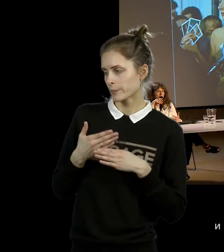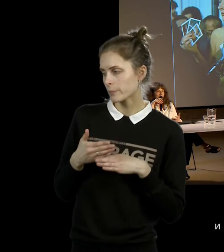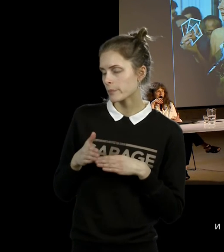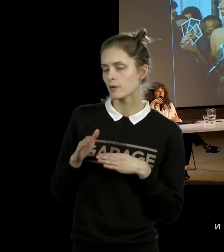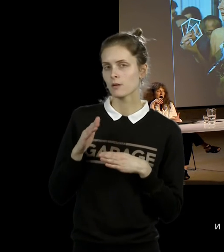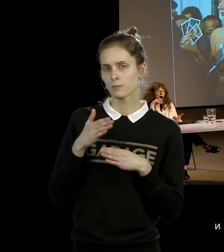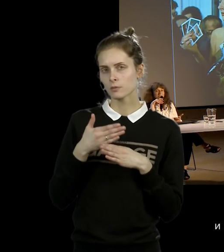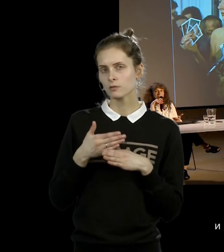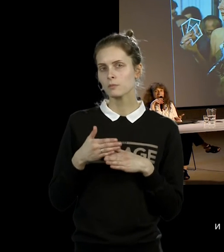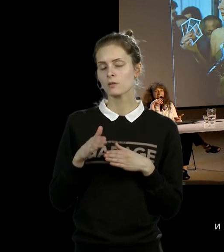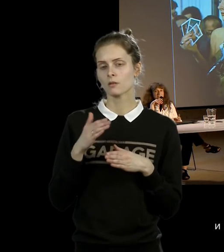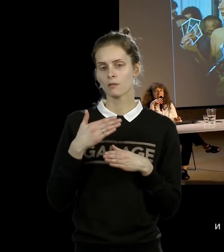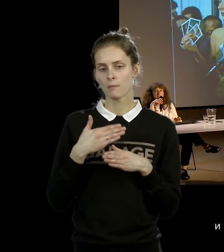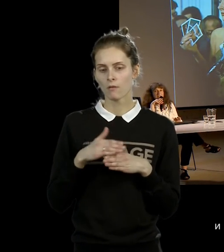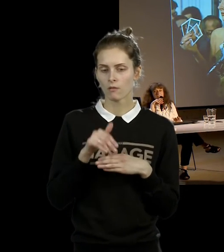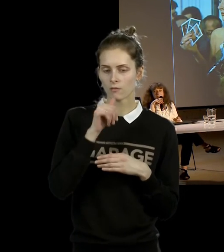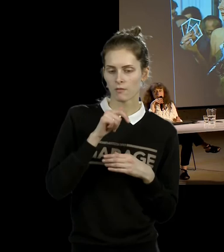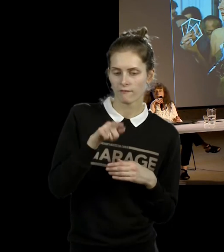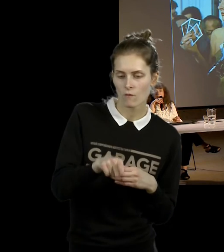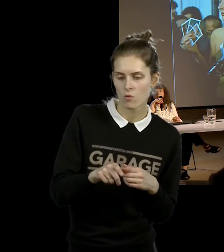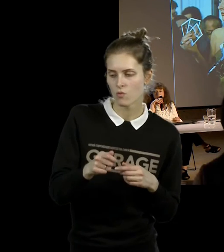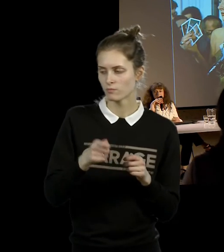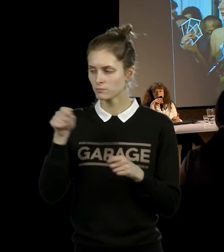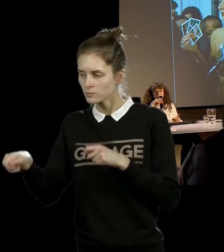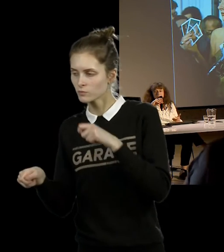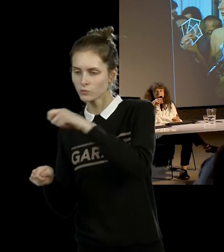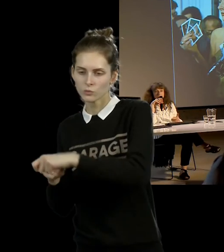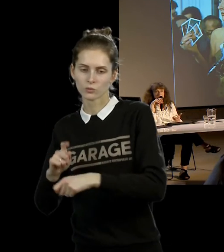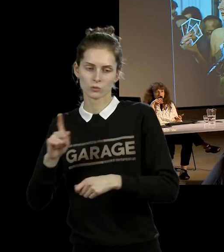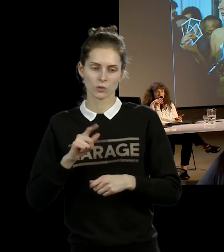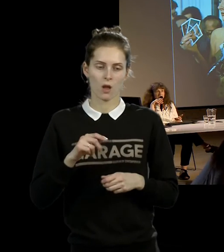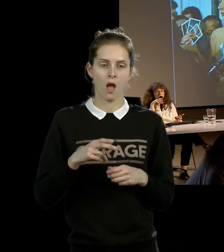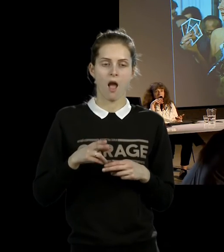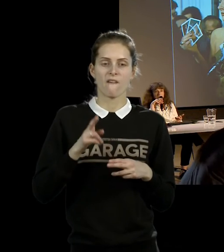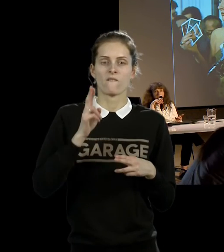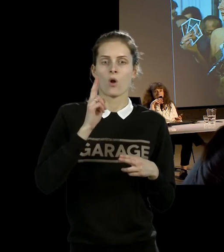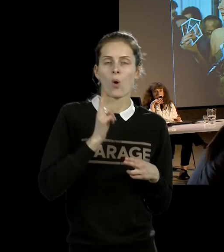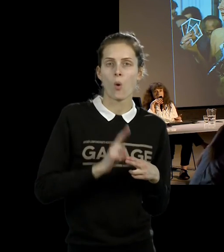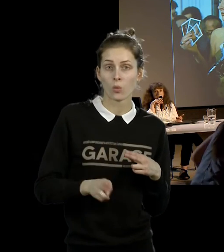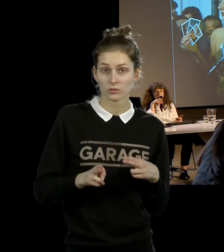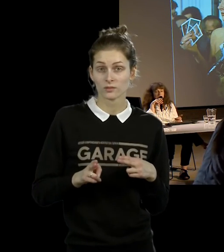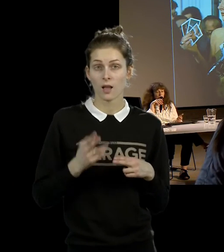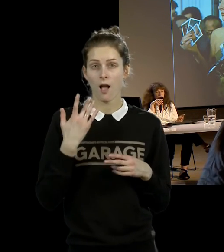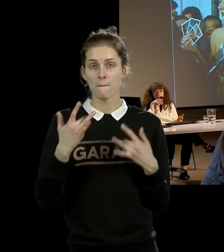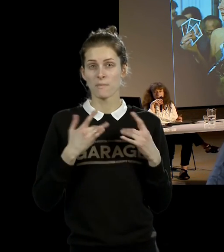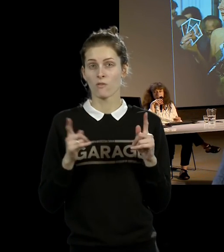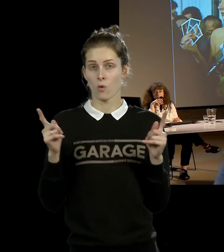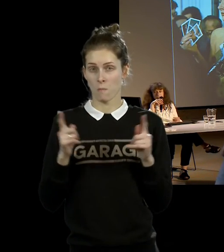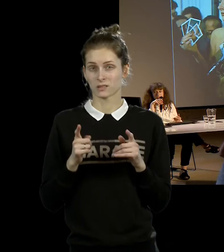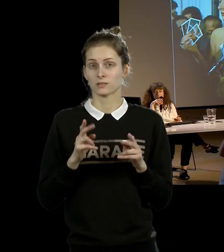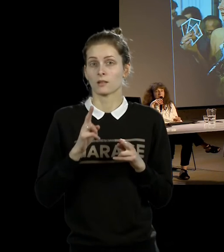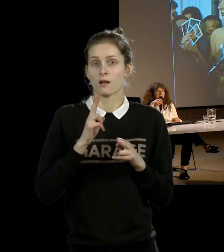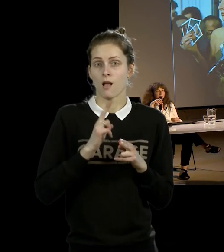часов начинала, так сказать, входить в азарт. И в конце перформанса художница